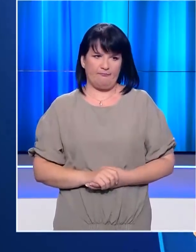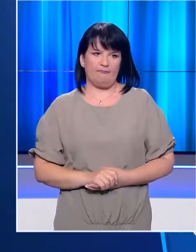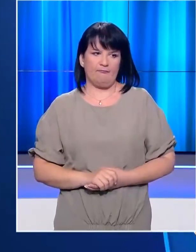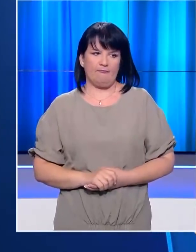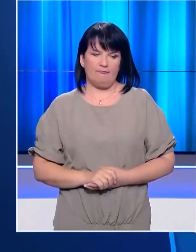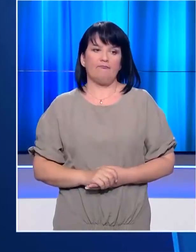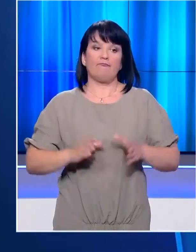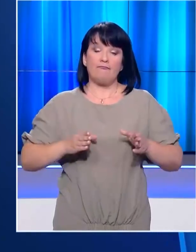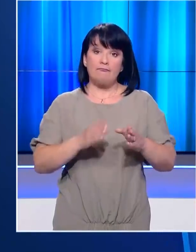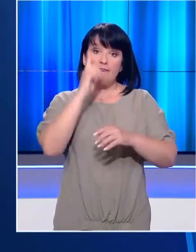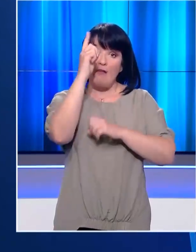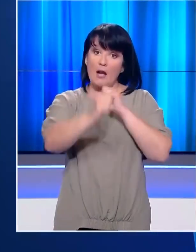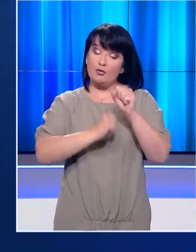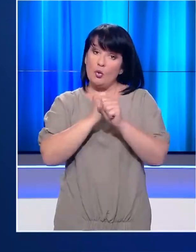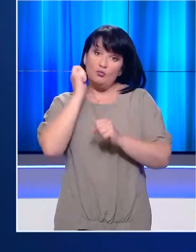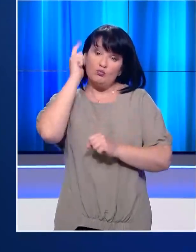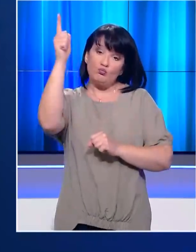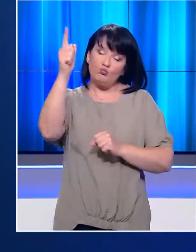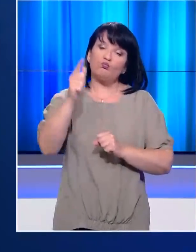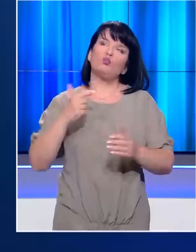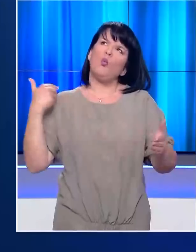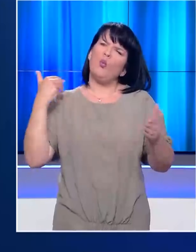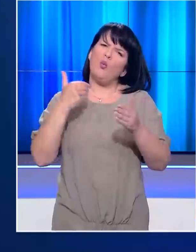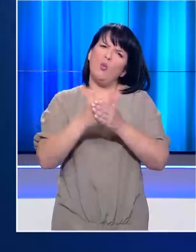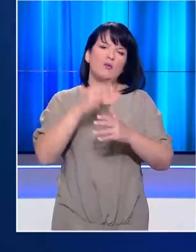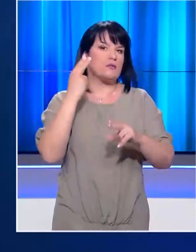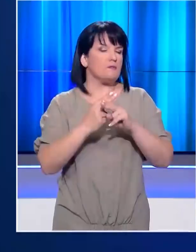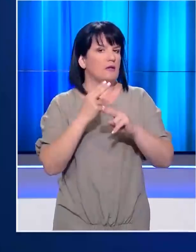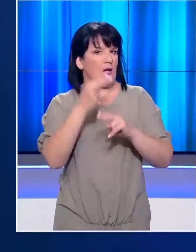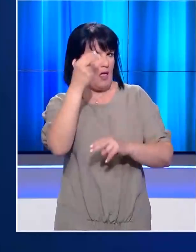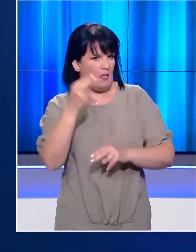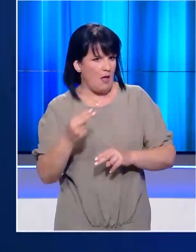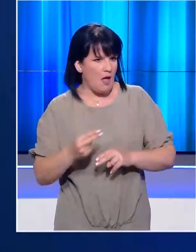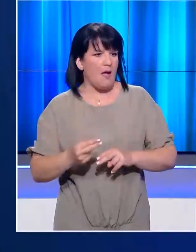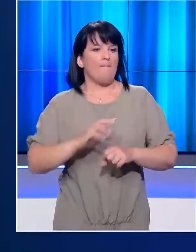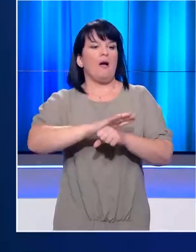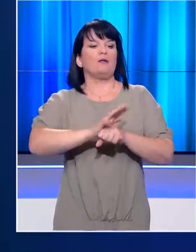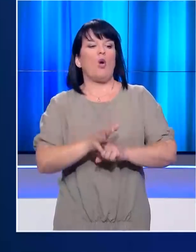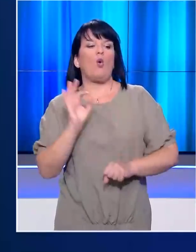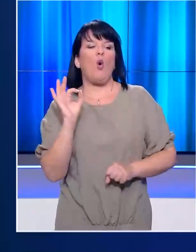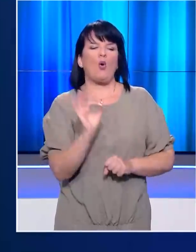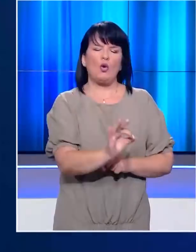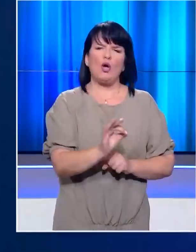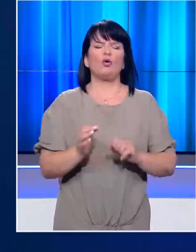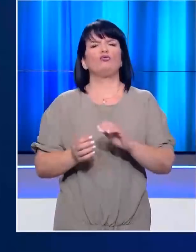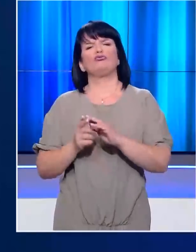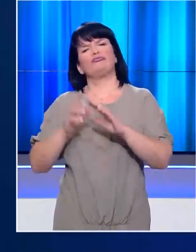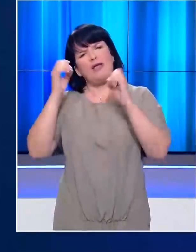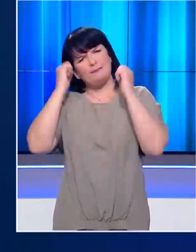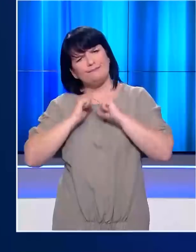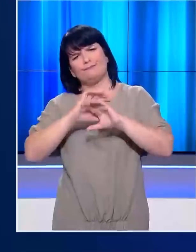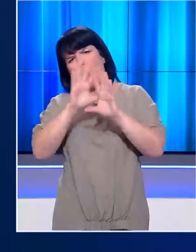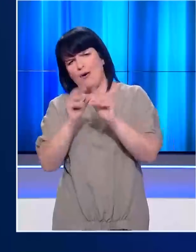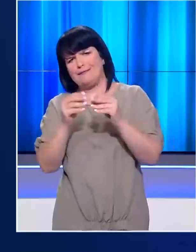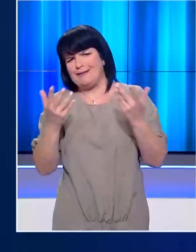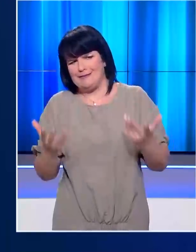Στην πρώτη επαιτεία της γαλάσδιας διακυβέρνησης έχοντας αντιμετωπίσει δύο σημαντικές κρίσεις και έχοντας μπροστά τη μεγάλη πρόκληση της αντιμετώπισης των οικονομικών επιπτώσεων